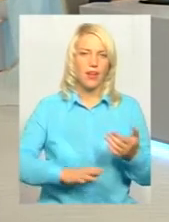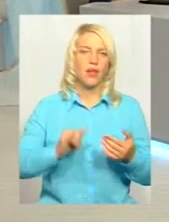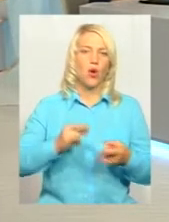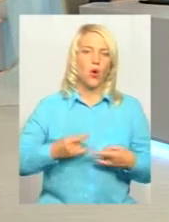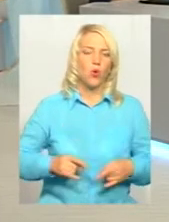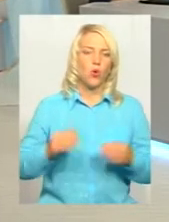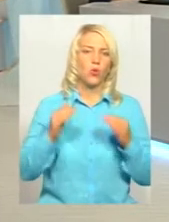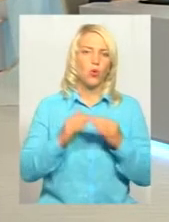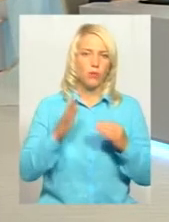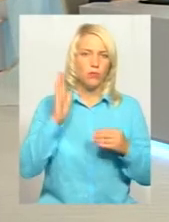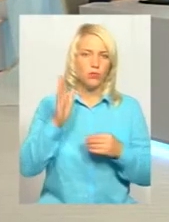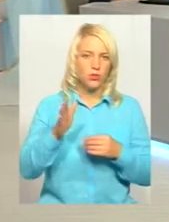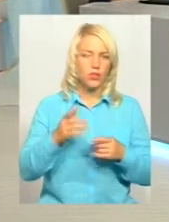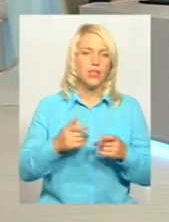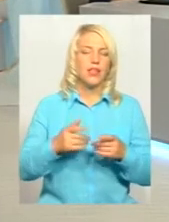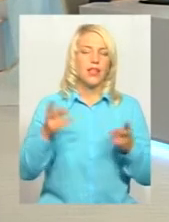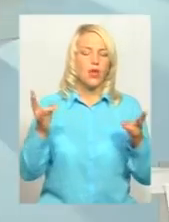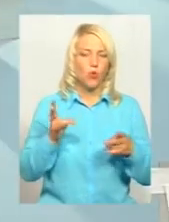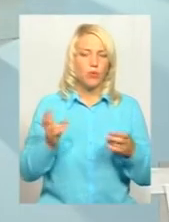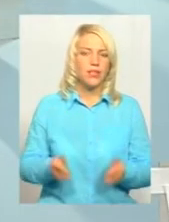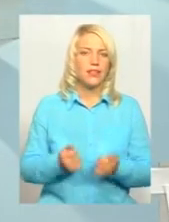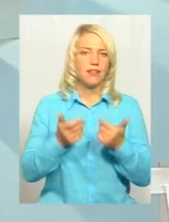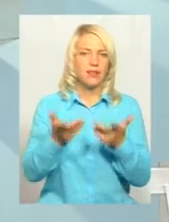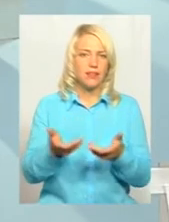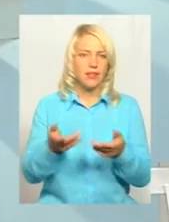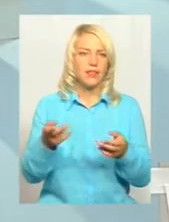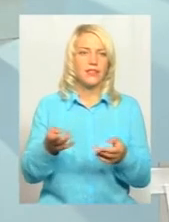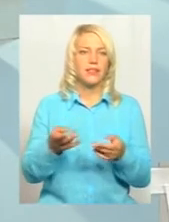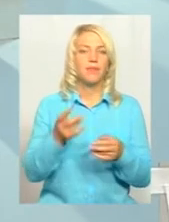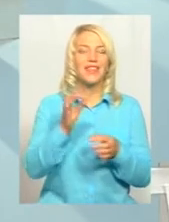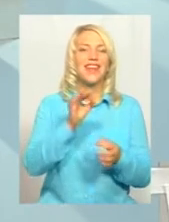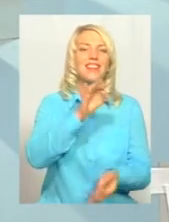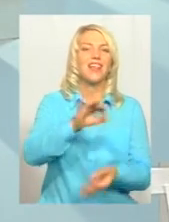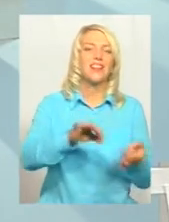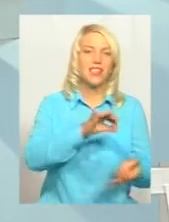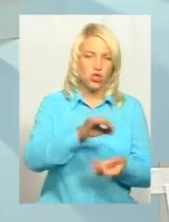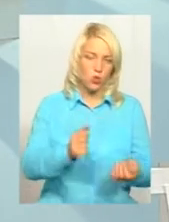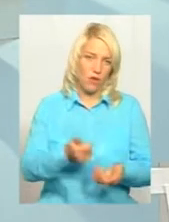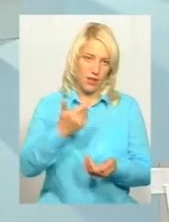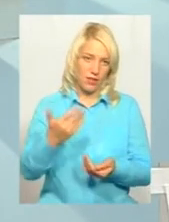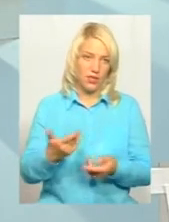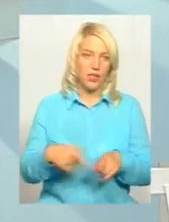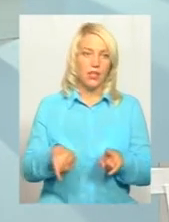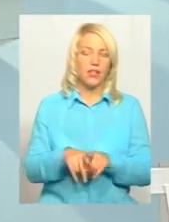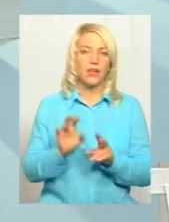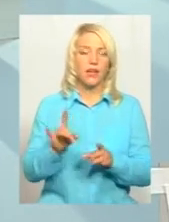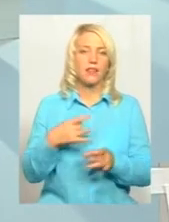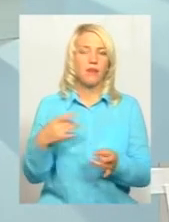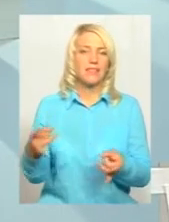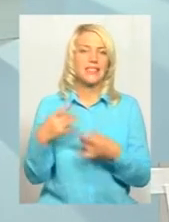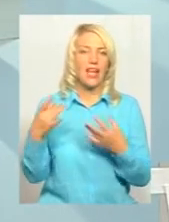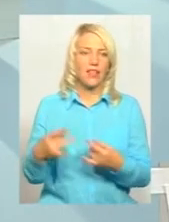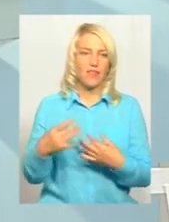необхідна кількість і навіть надлишкова кількість цих пакунків малюка. Так нам заявили з